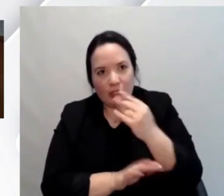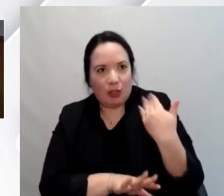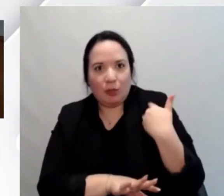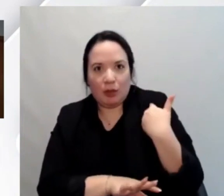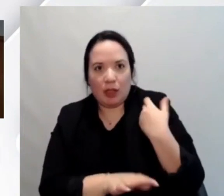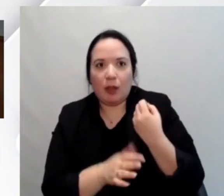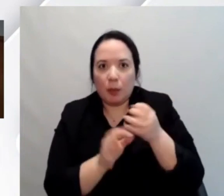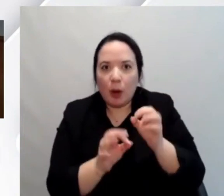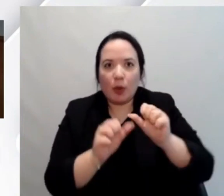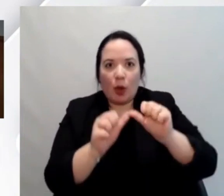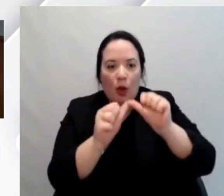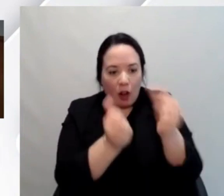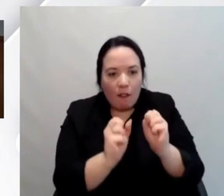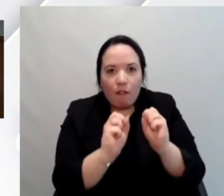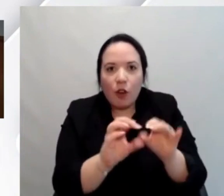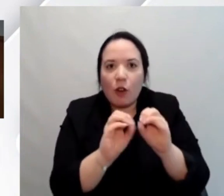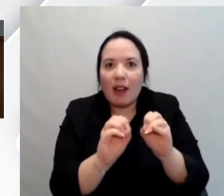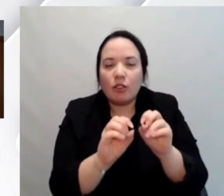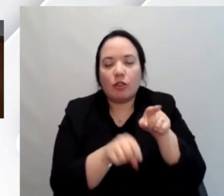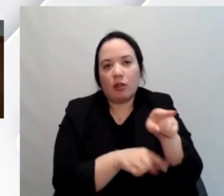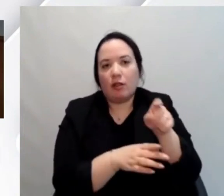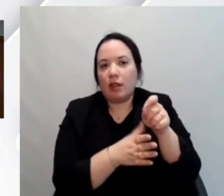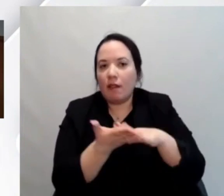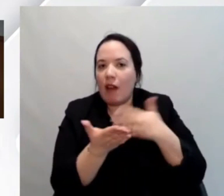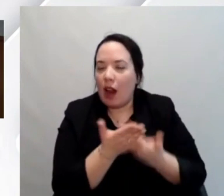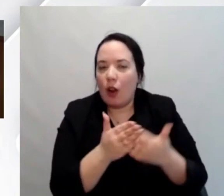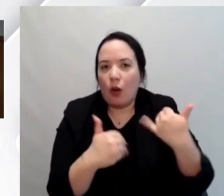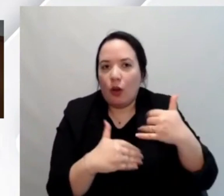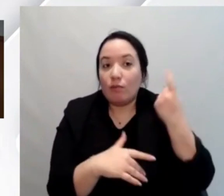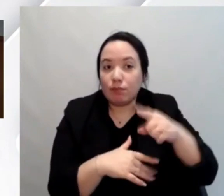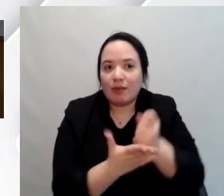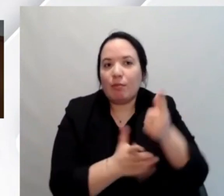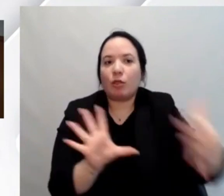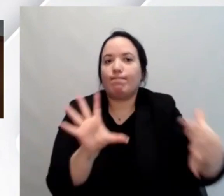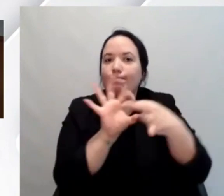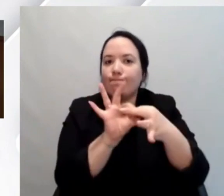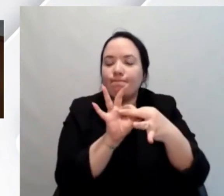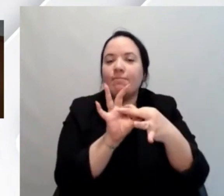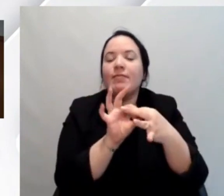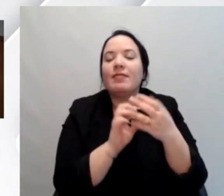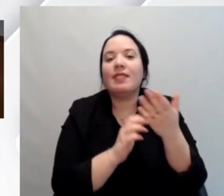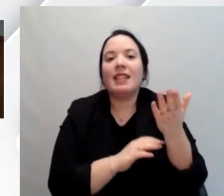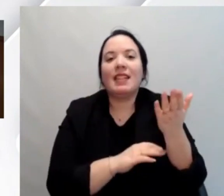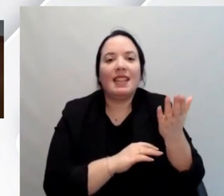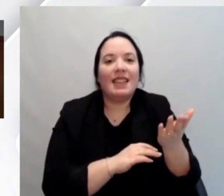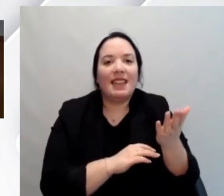didattica della formazione quindi è sicuramente ecco un aspetto importante l